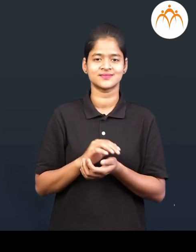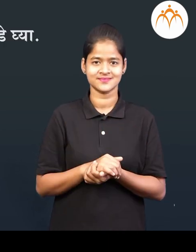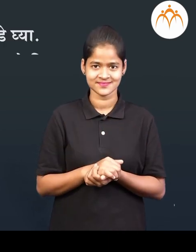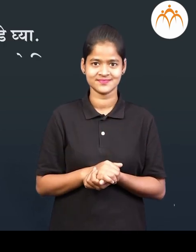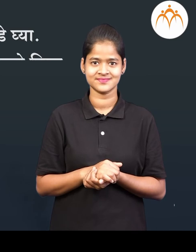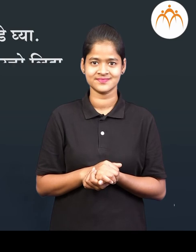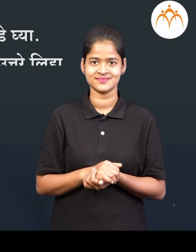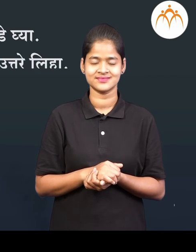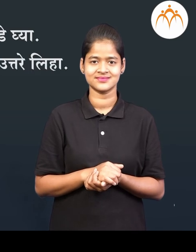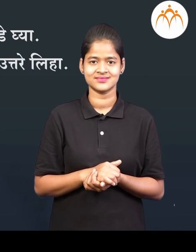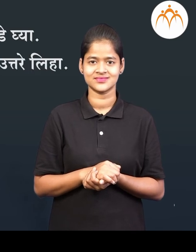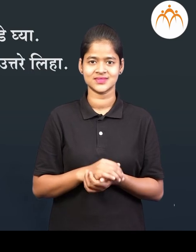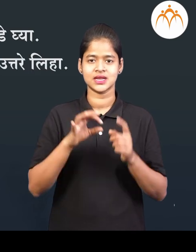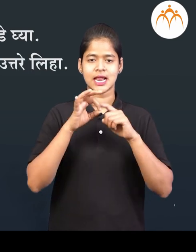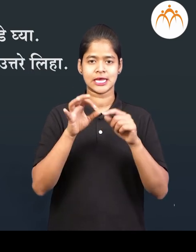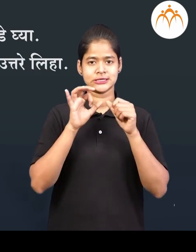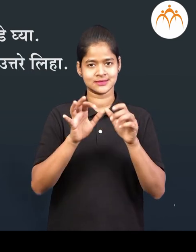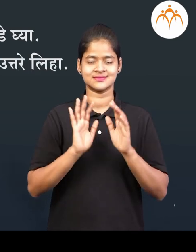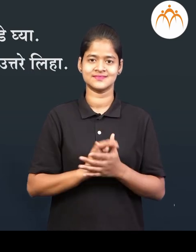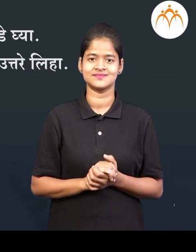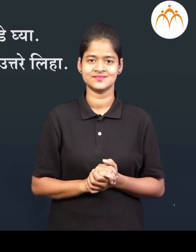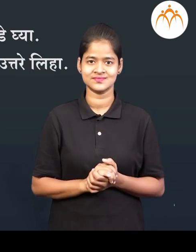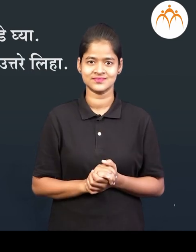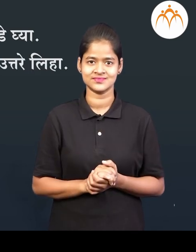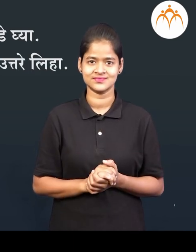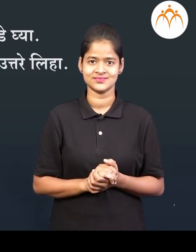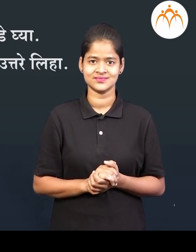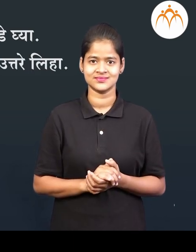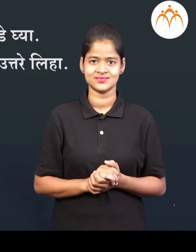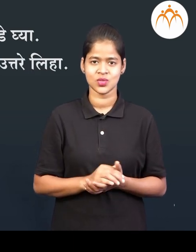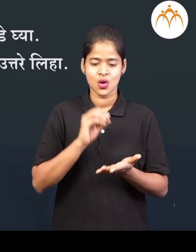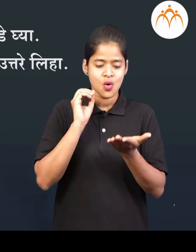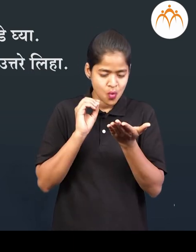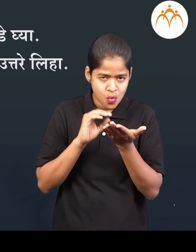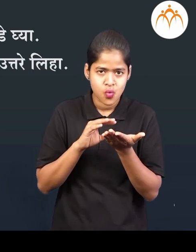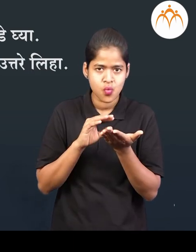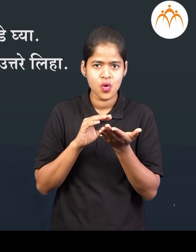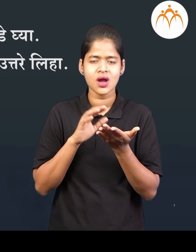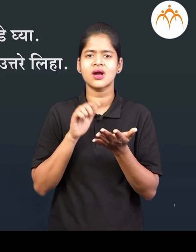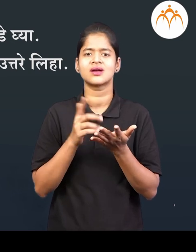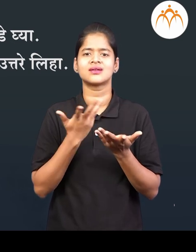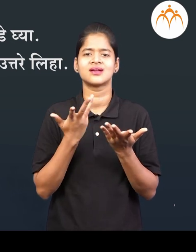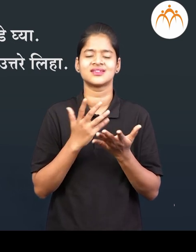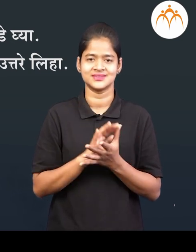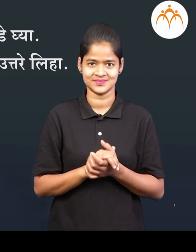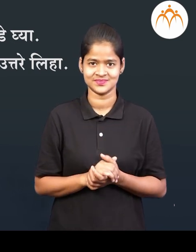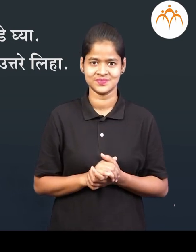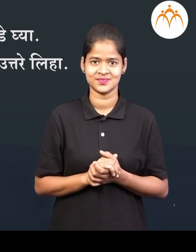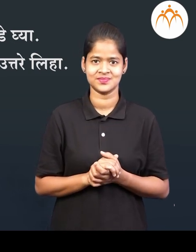आणी खालिल प्रश्णांची उत्तरे लिहा, फुंकर मारला वर काय जाला?